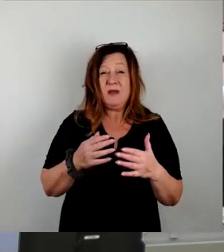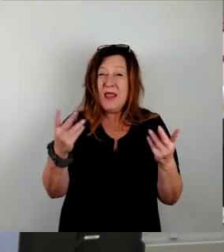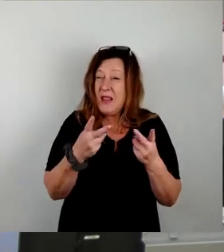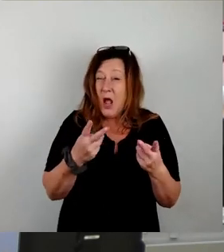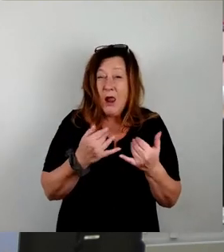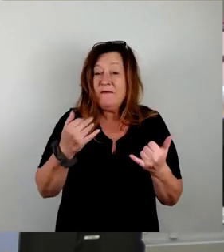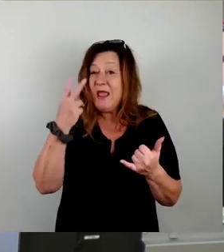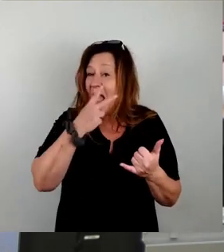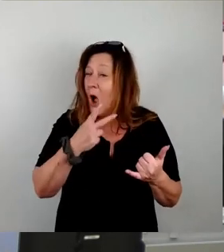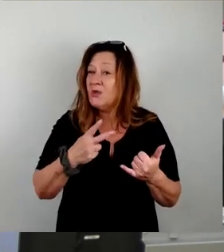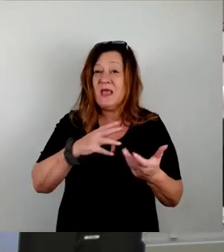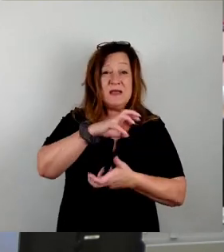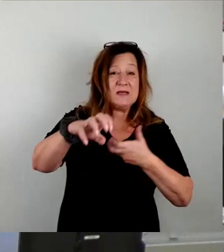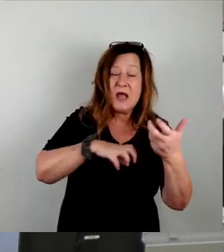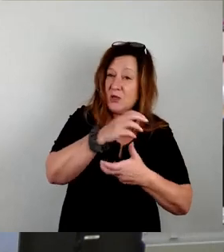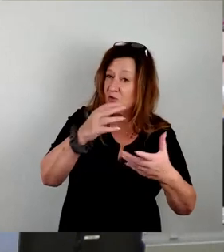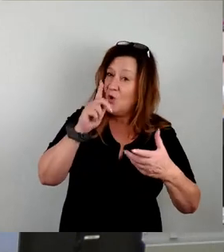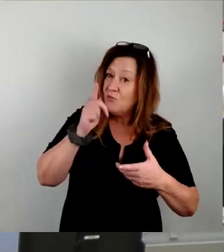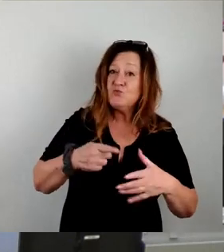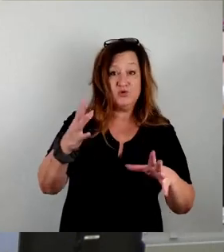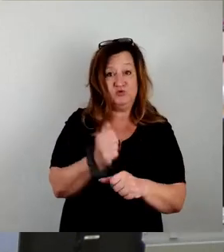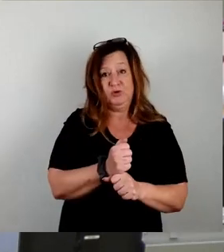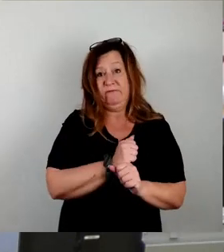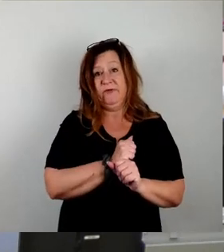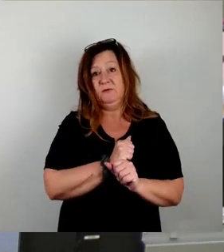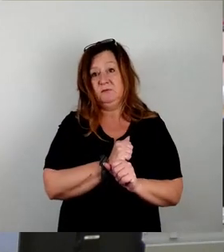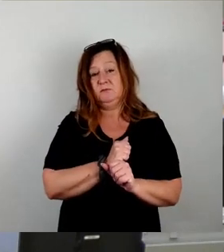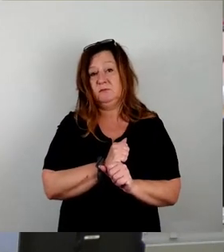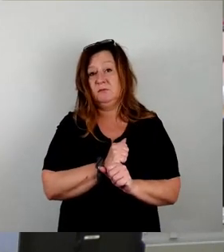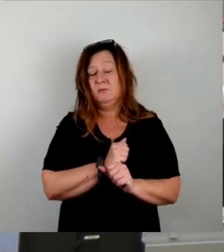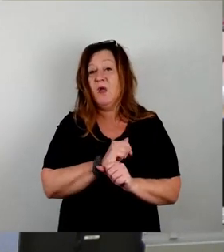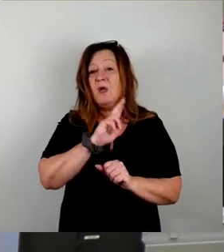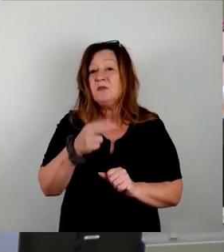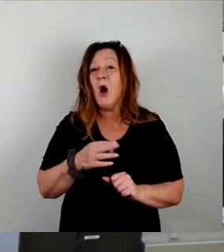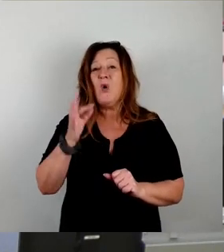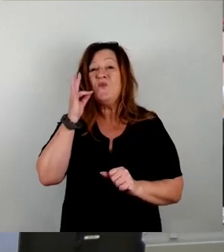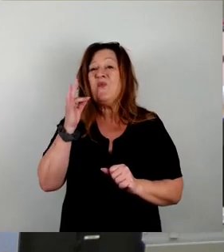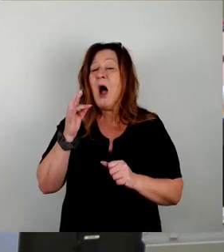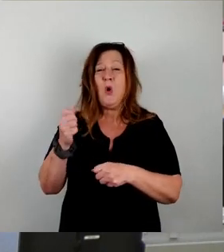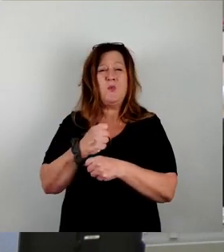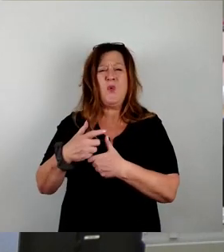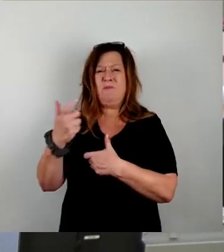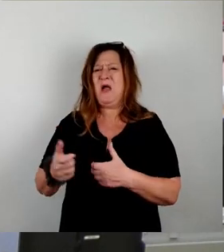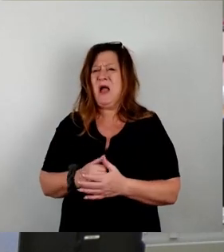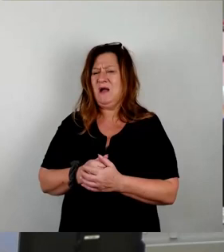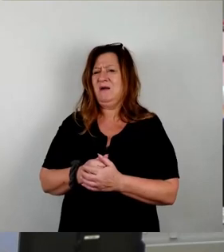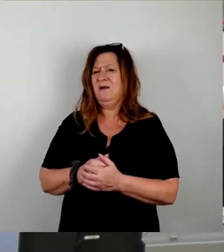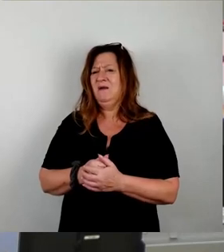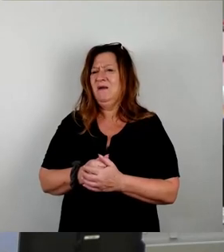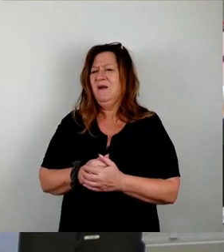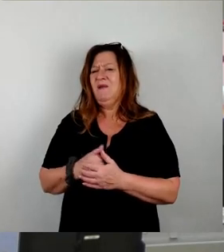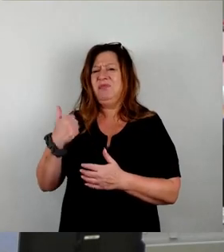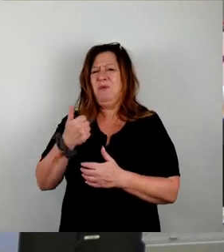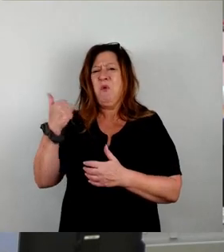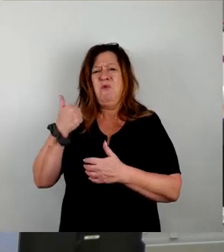zu bewältigen. Also deswegen, Frau Mühlbach, Populismus, populistische Anträge, fassen Sie sich mal an die eigene